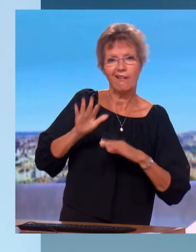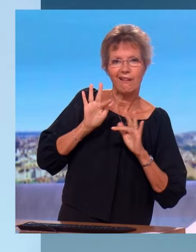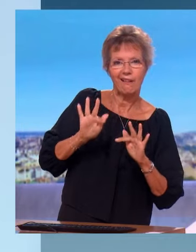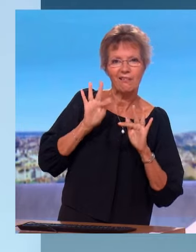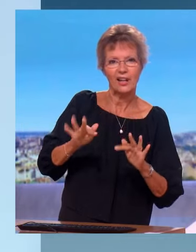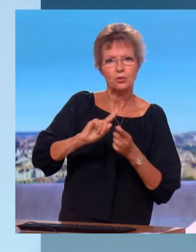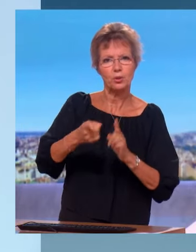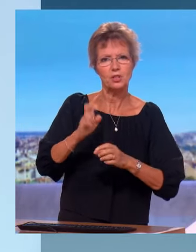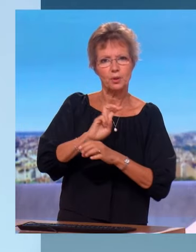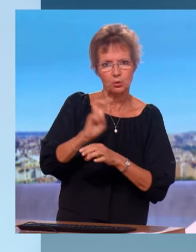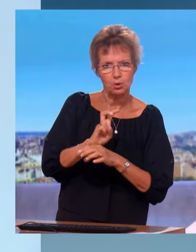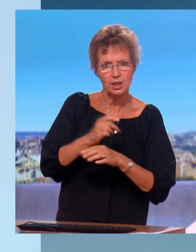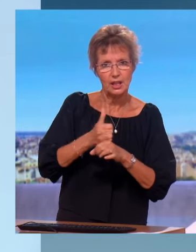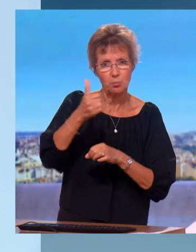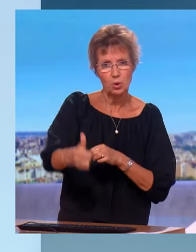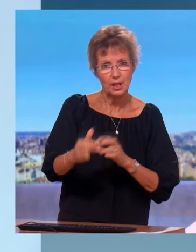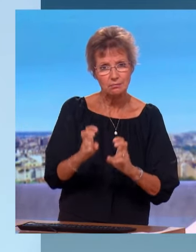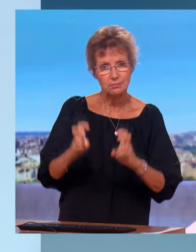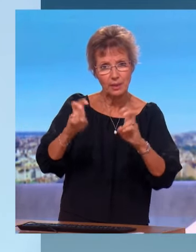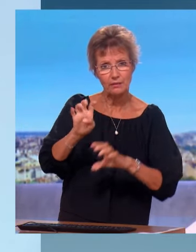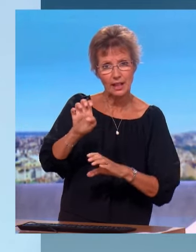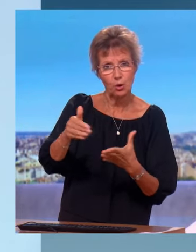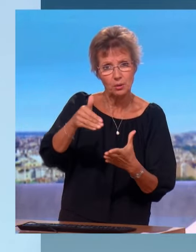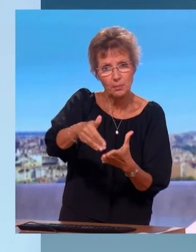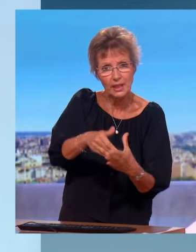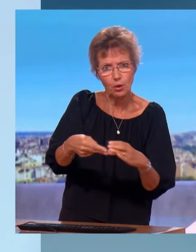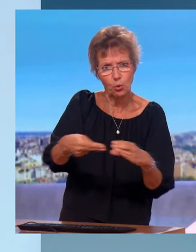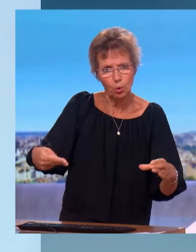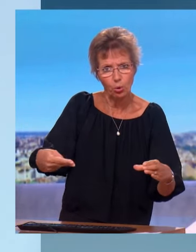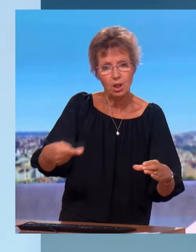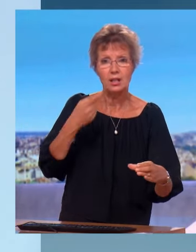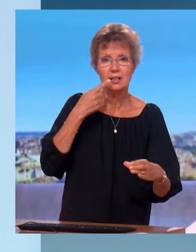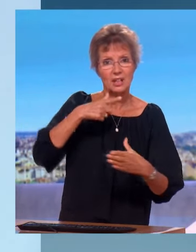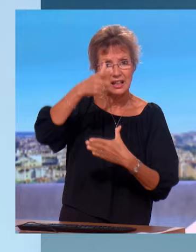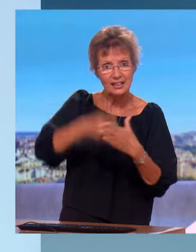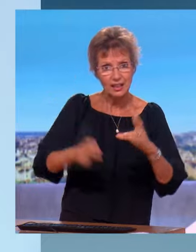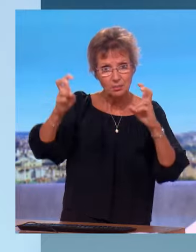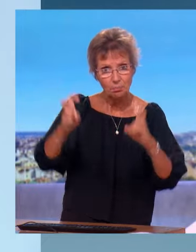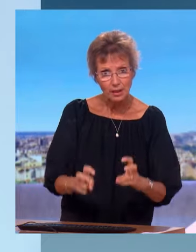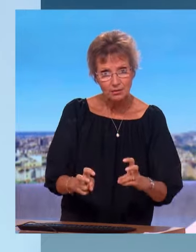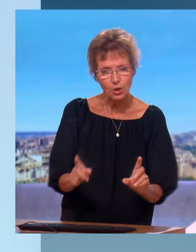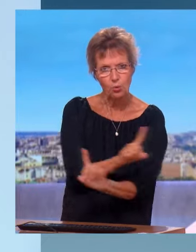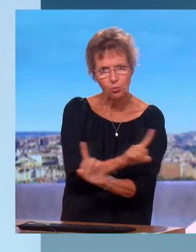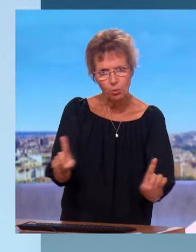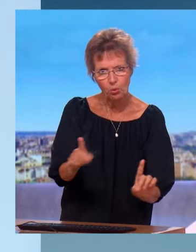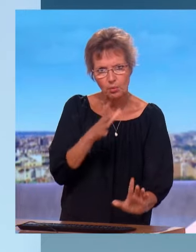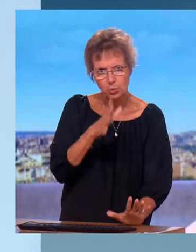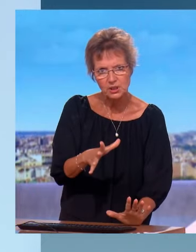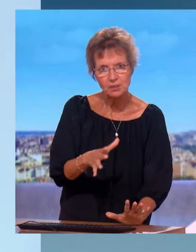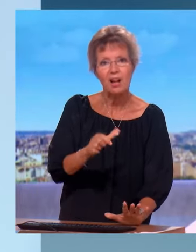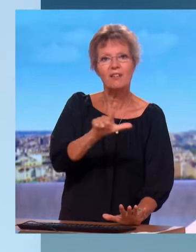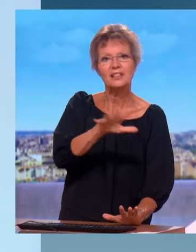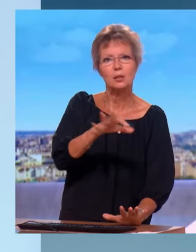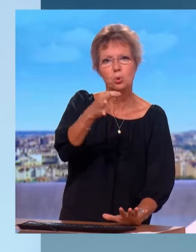'année prochaine, on dépensera 40 milliards d'euros. Donc, est-ce qu'on peut réduire les taxes qui permettent de le financer ? Non. Pour un quart, c'est la sécurité